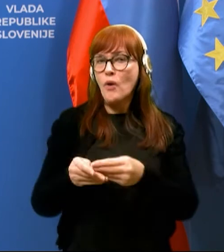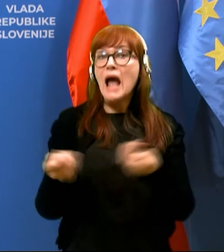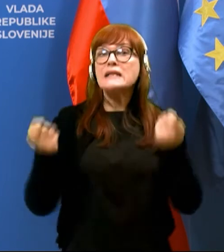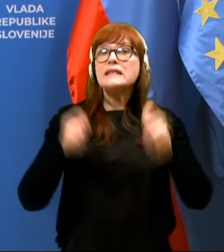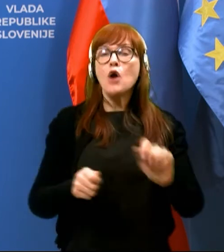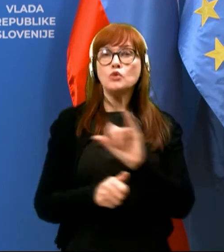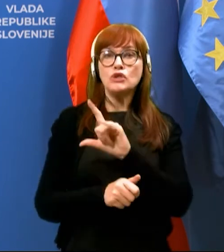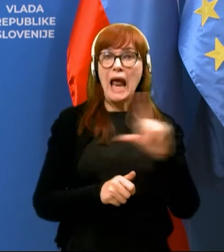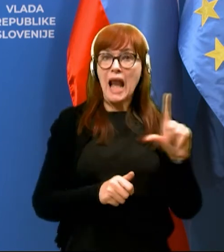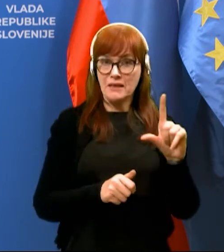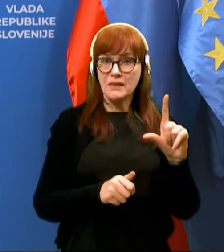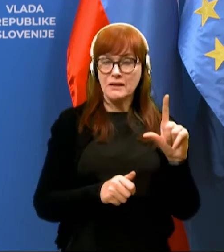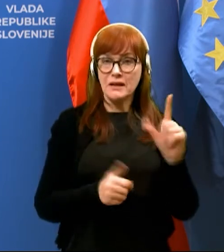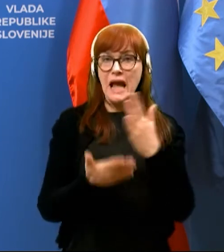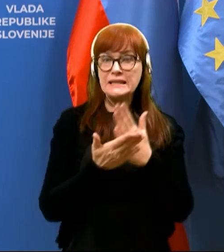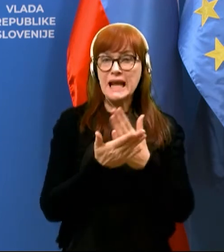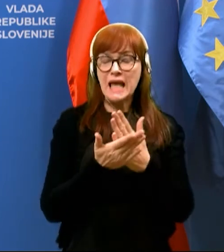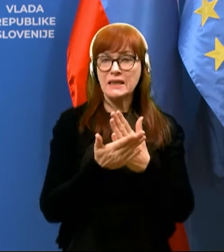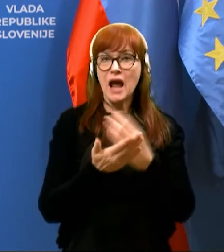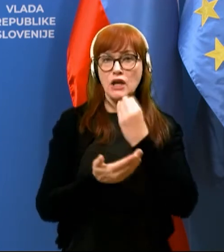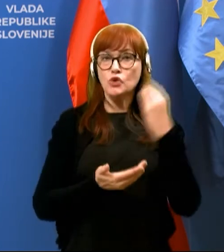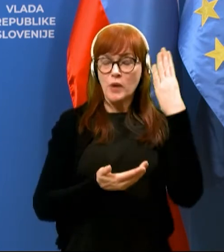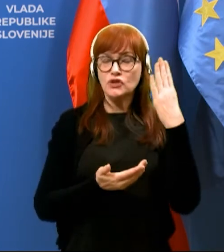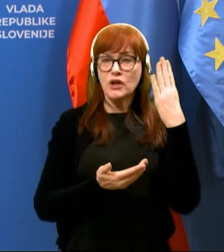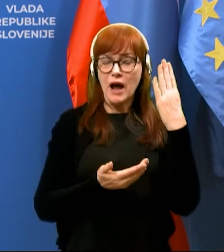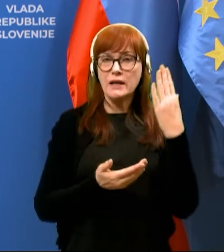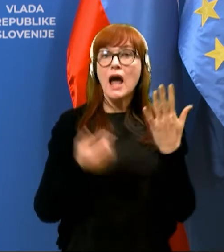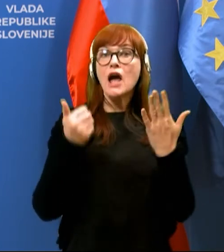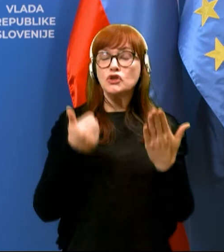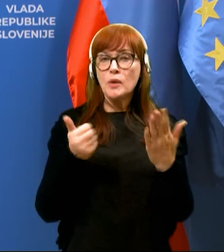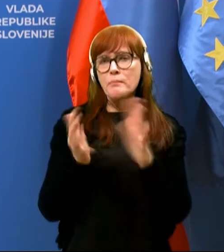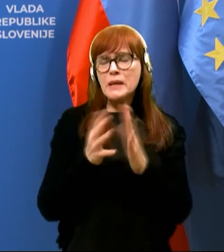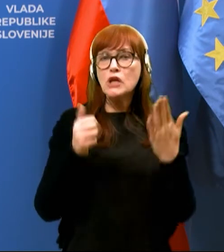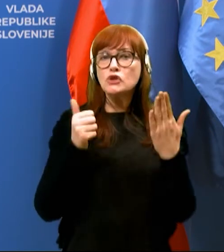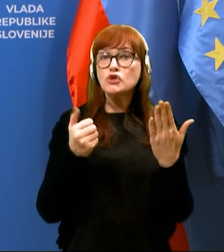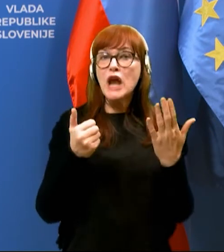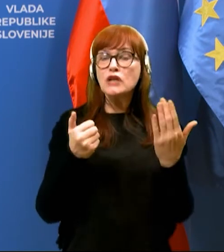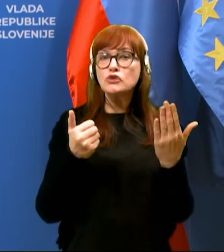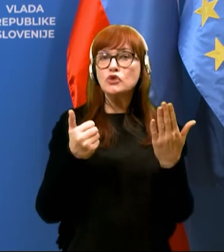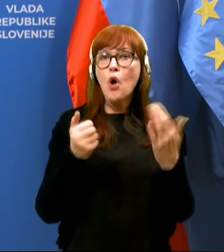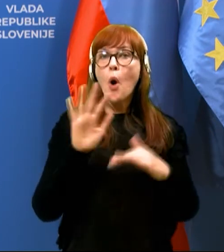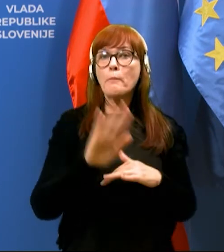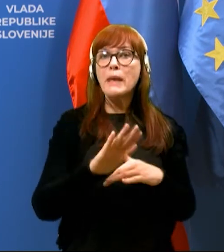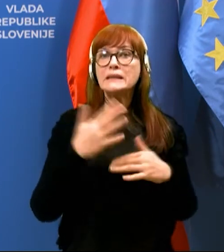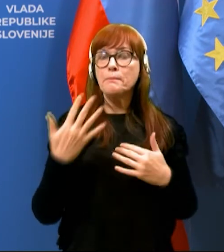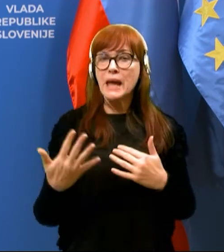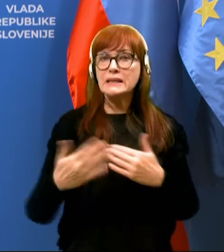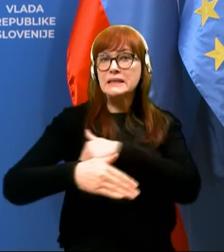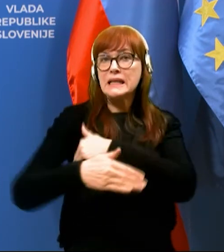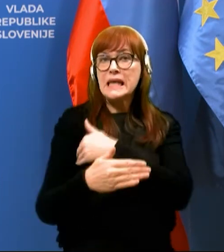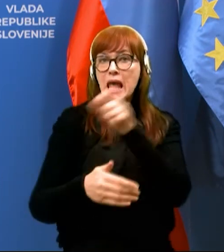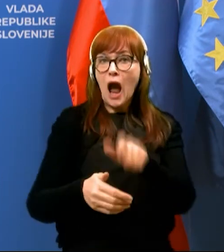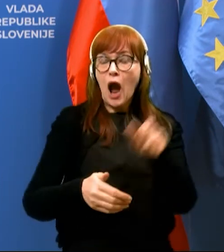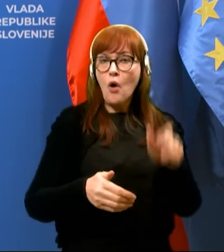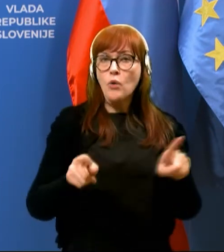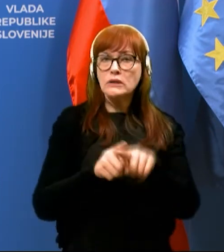letnikov srednjega izobraževanja in pa seveda približno 655 dijakov